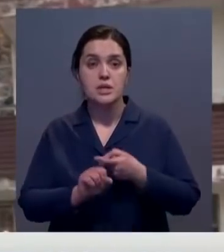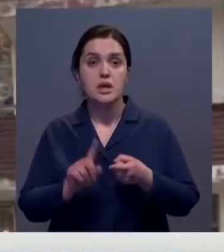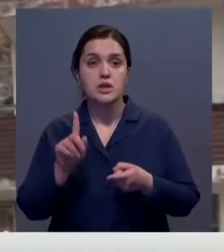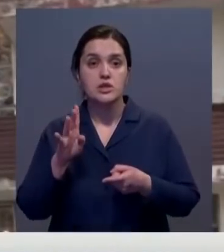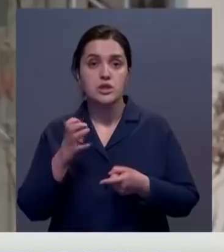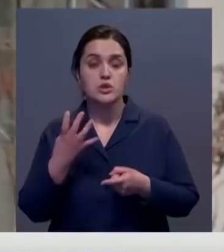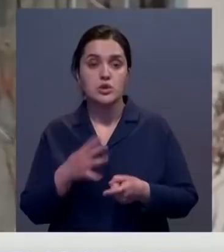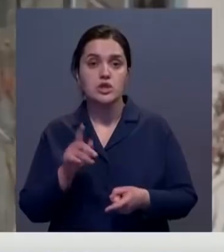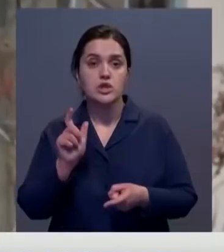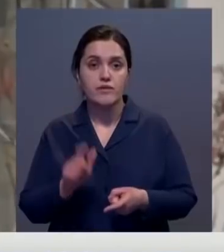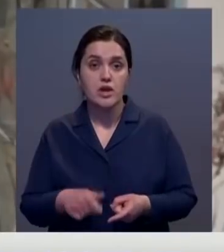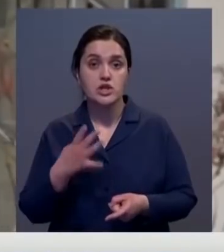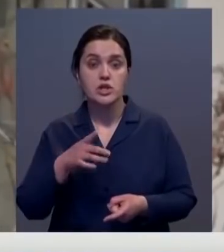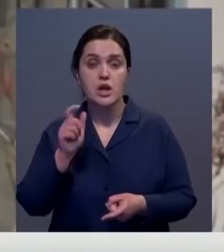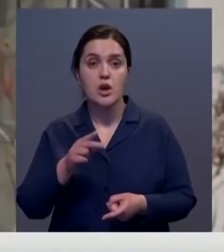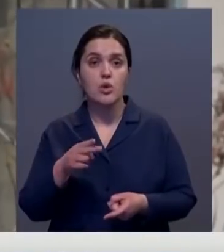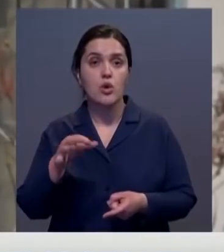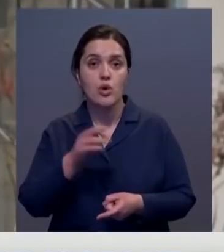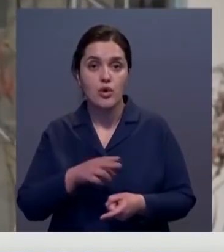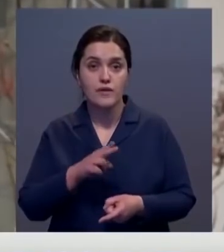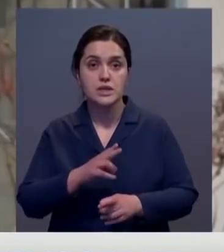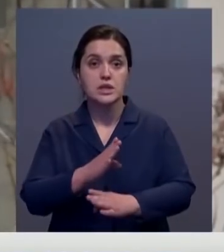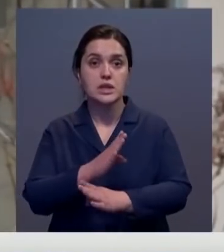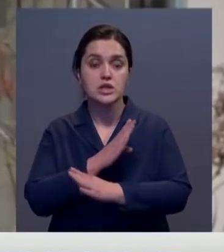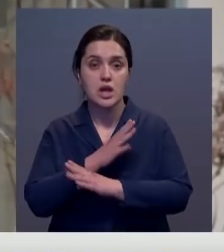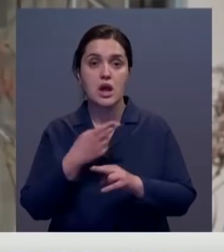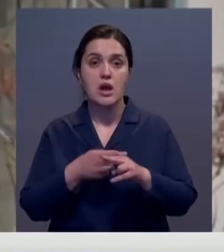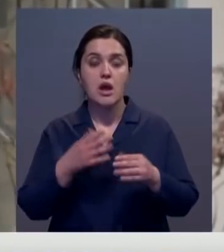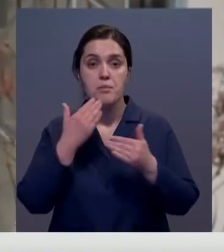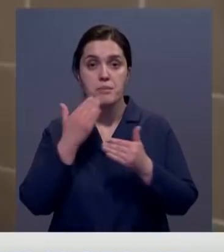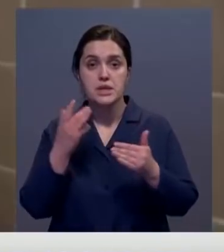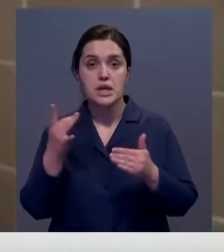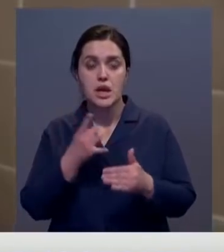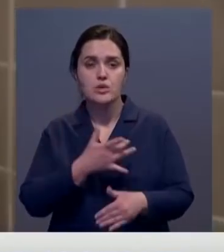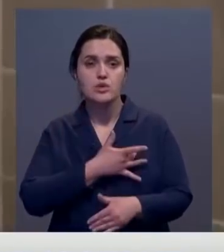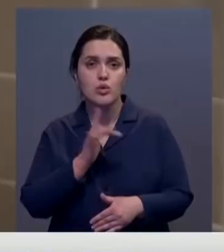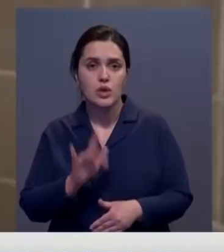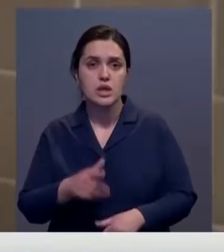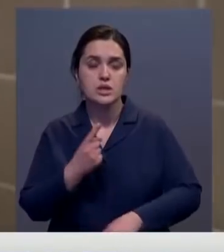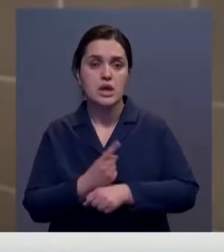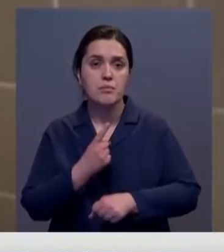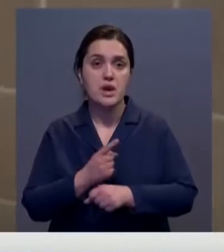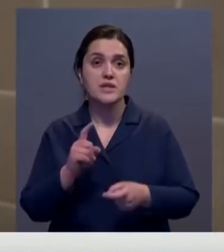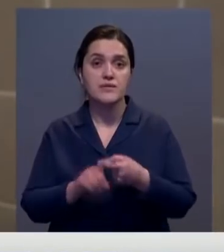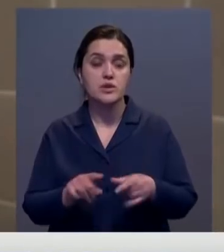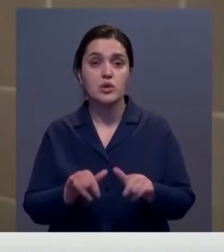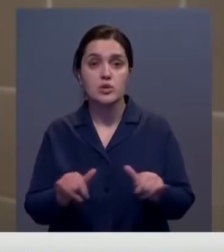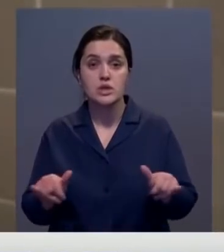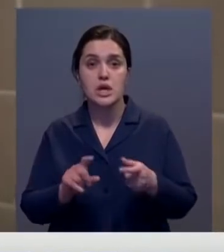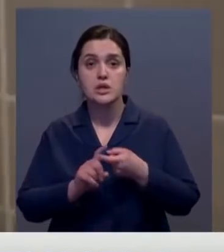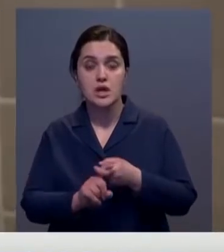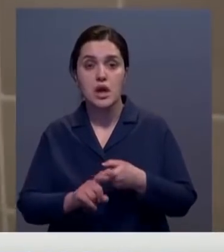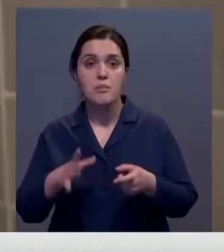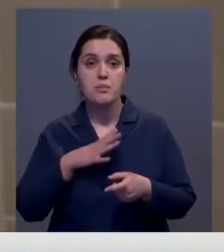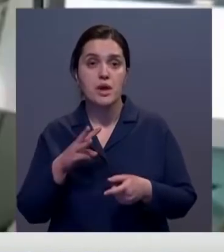заразились 440 человек. Четыре пациента с ковид скончались. Отмечу последний раз строгий карантин в связи с ростом числа